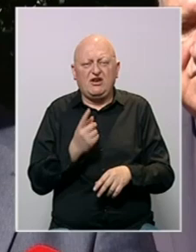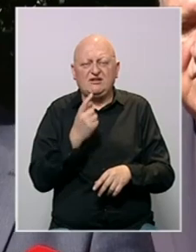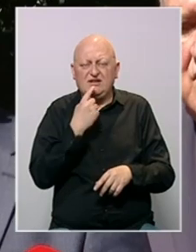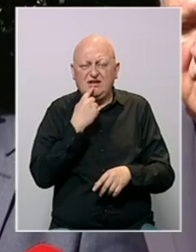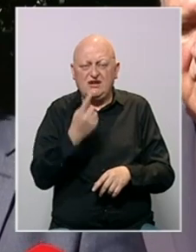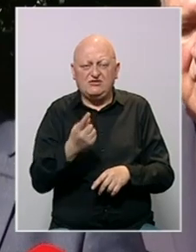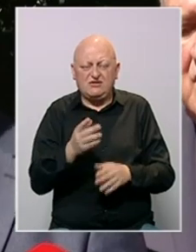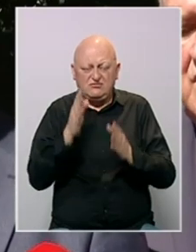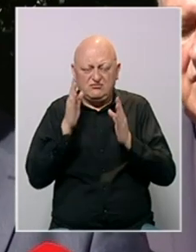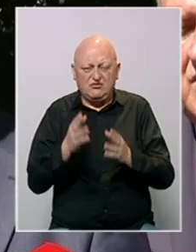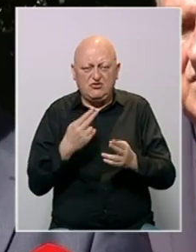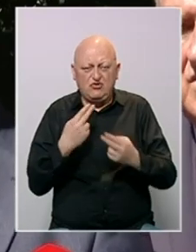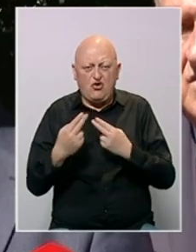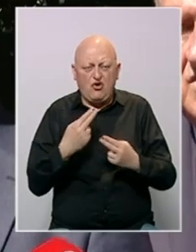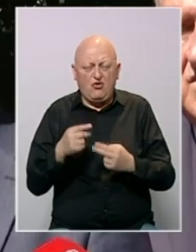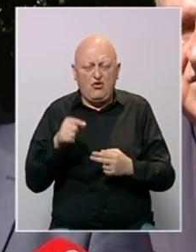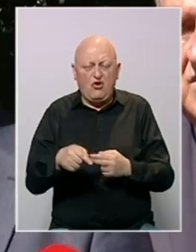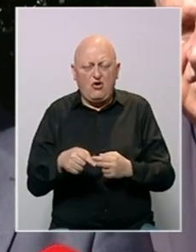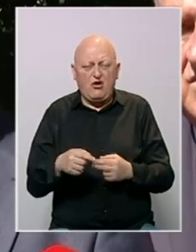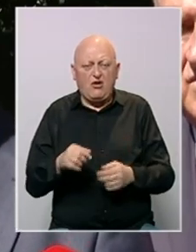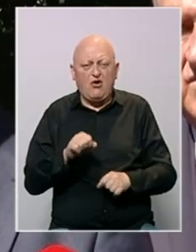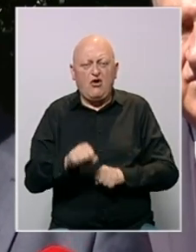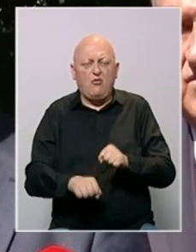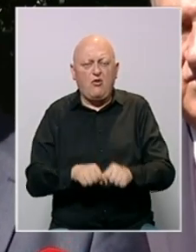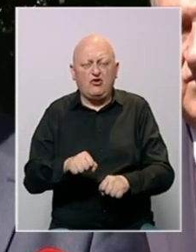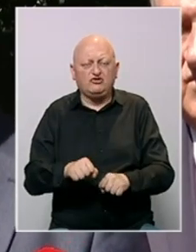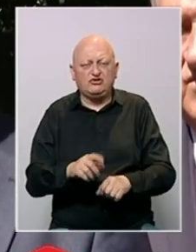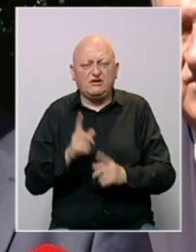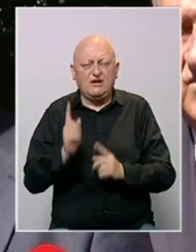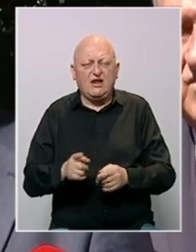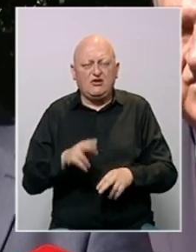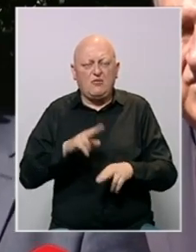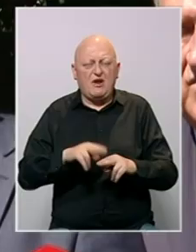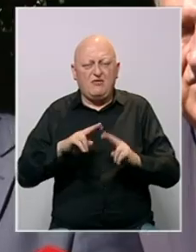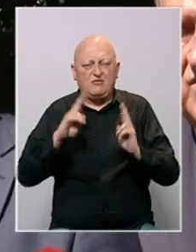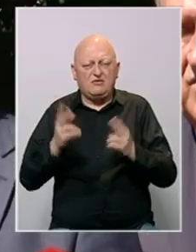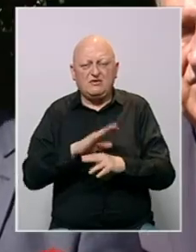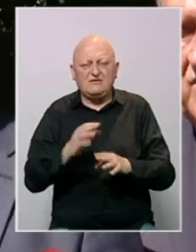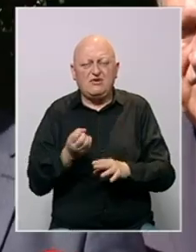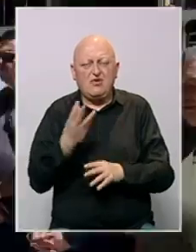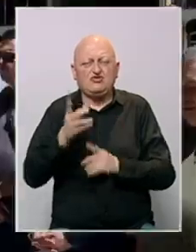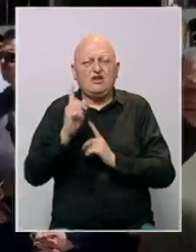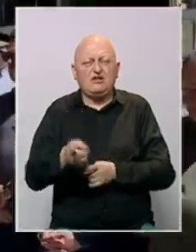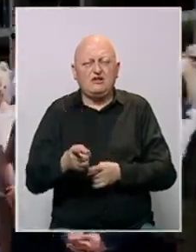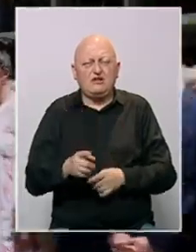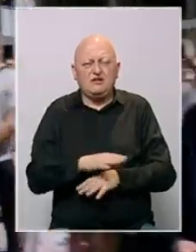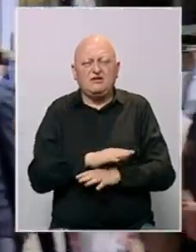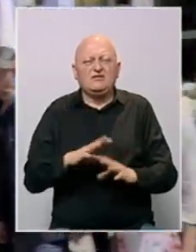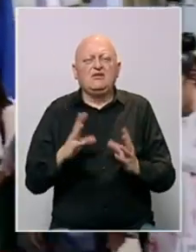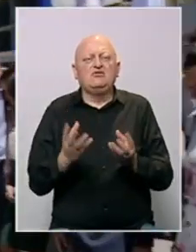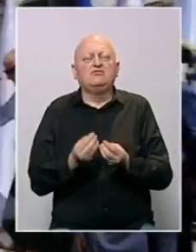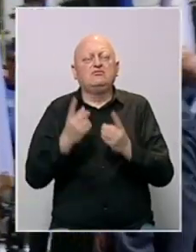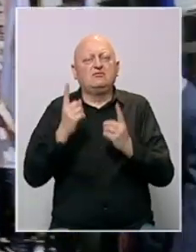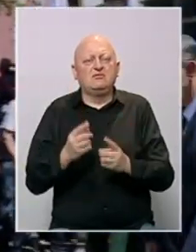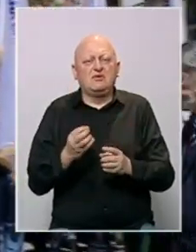i pridržavalo se dogovorenog. Ovdje je pogaženo i međunarodno ratno pravo i svi običaj ratovanja. Svi su jedinstveni u